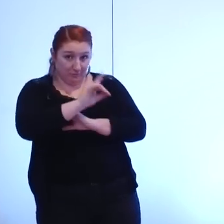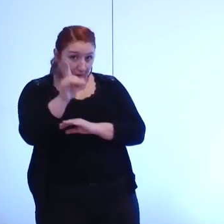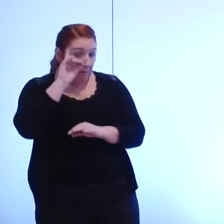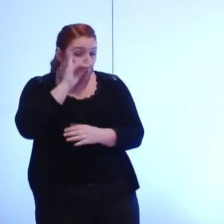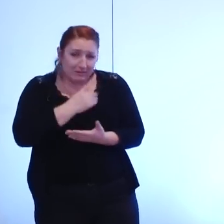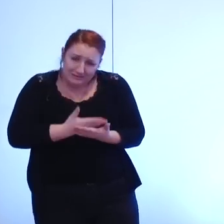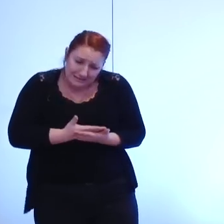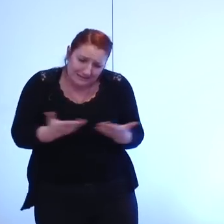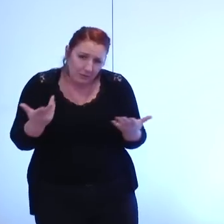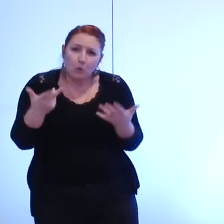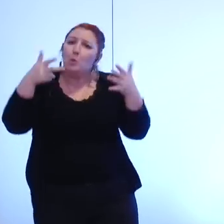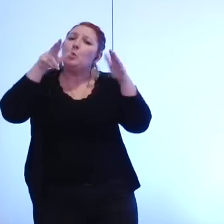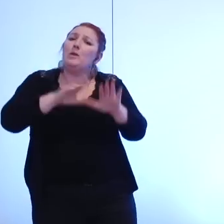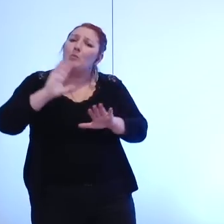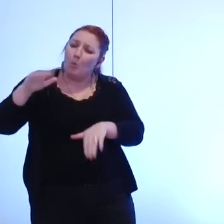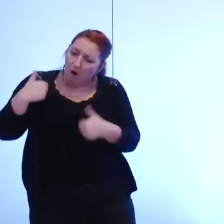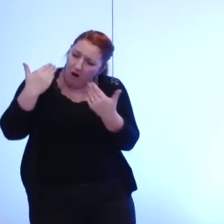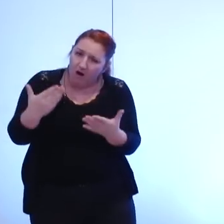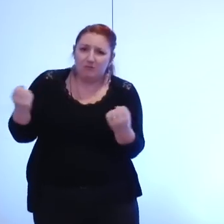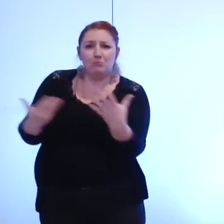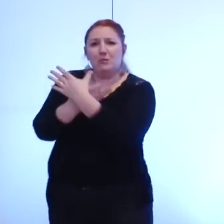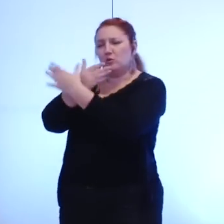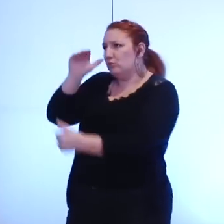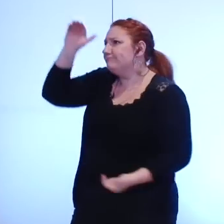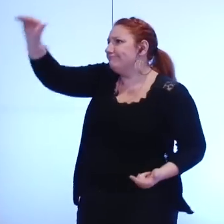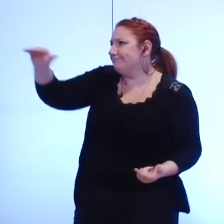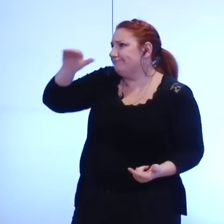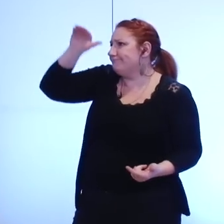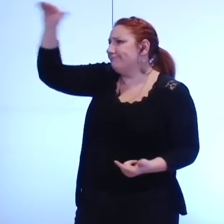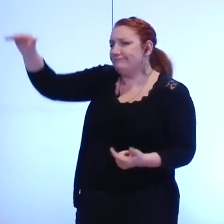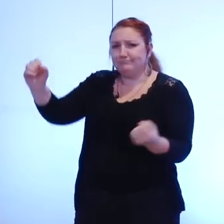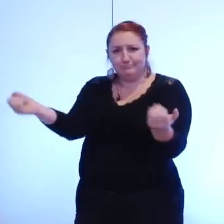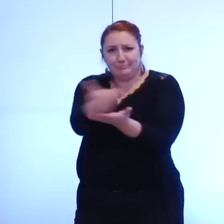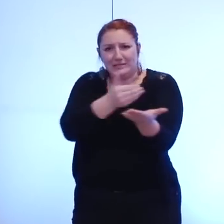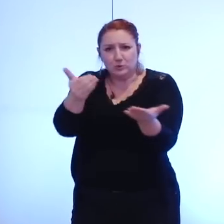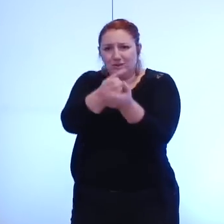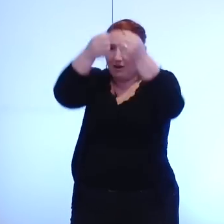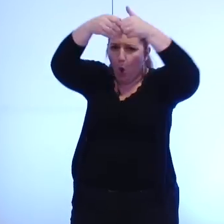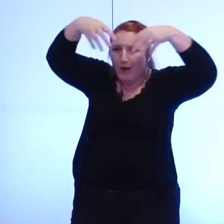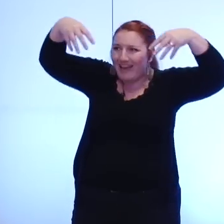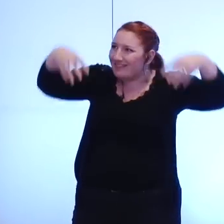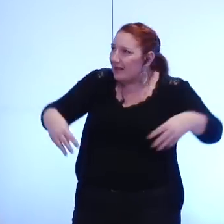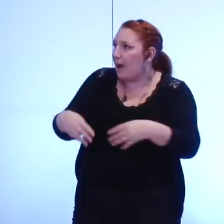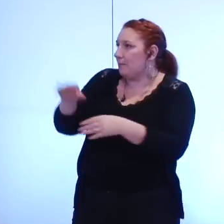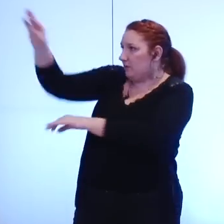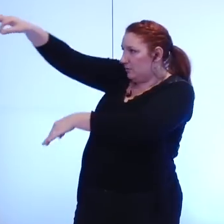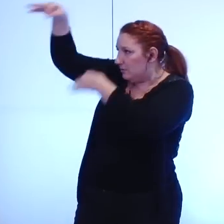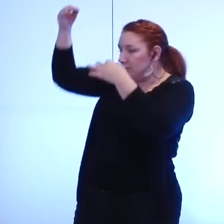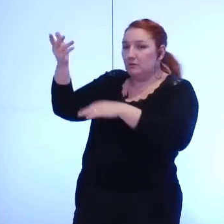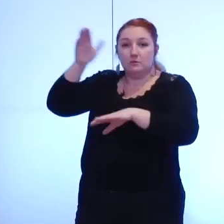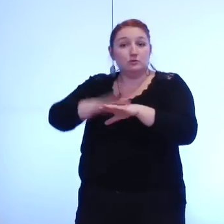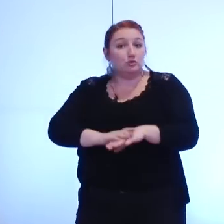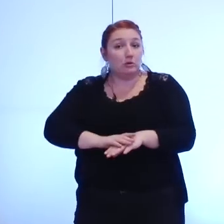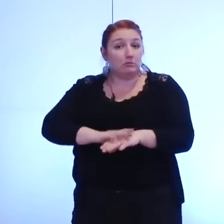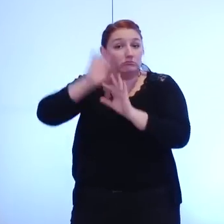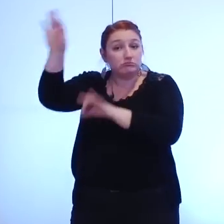depuis 8 mois à la métro un organigramme des personnels et chose incroyable nous n'avons toujours pas obtenu cet